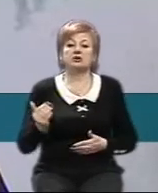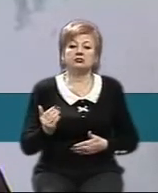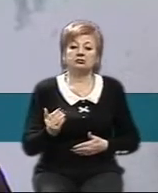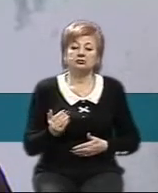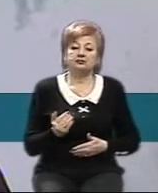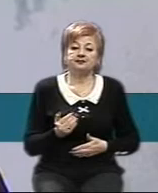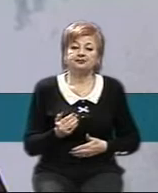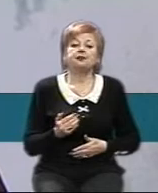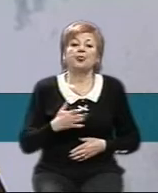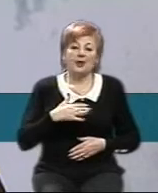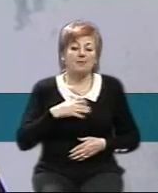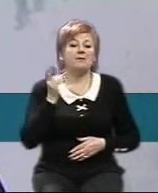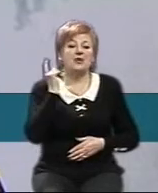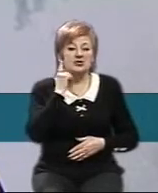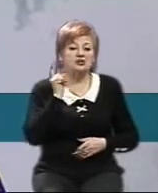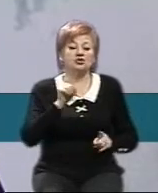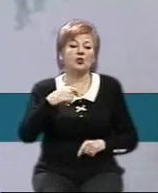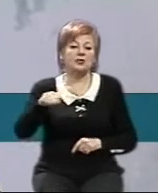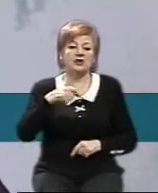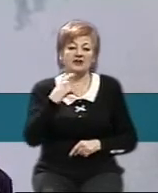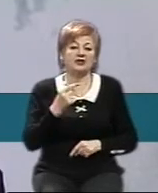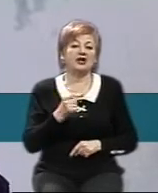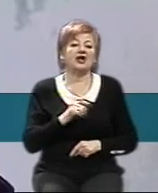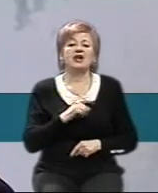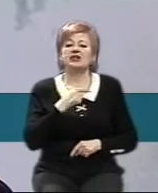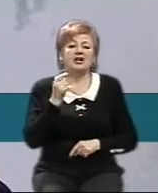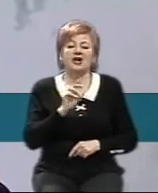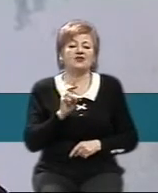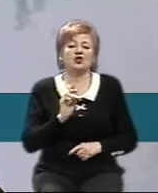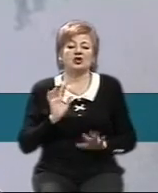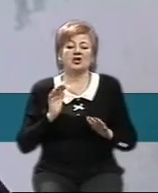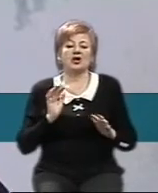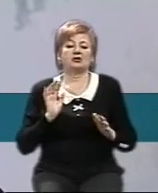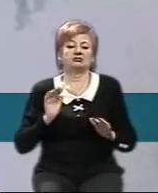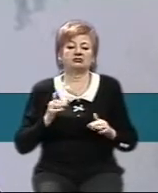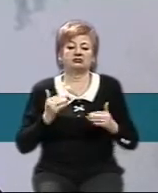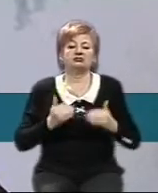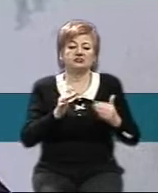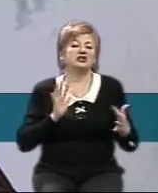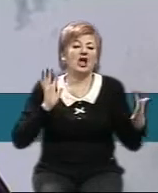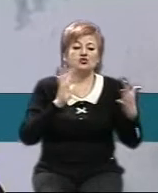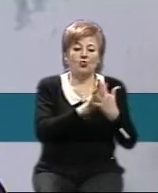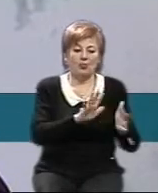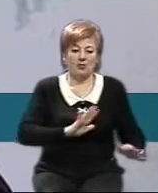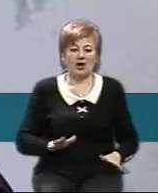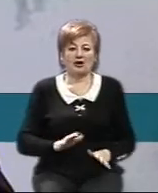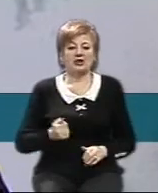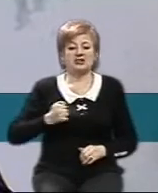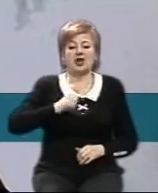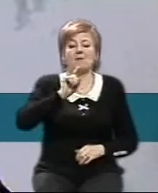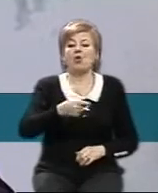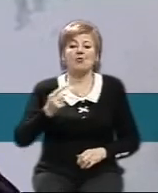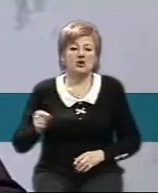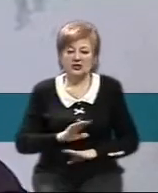Також, ми чули, що президент сказав, що не йде мова ні про наступальні дії, не йде мова ні про мобілізацію, як ми